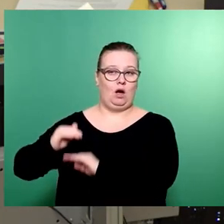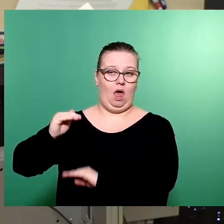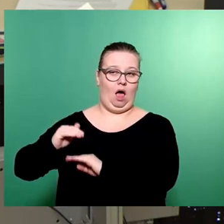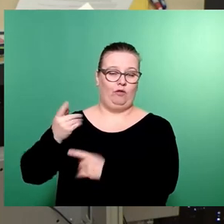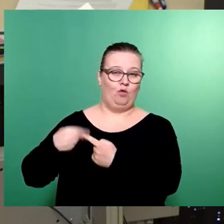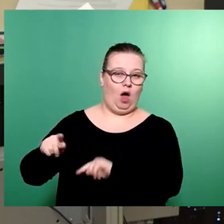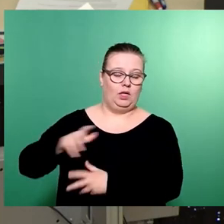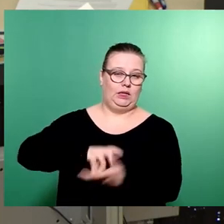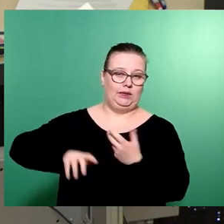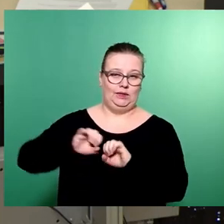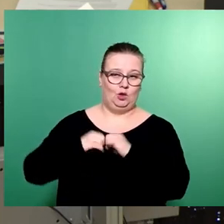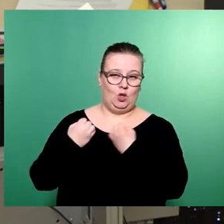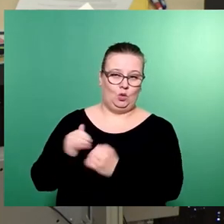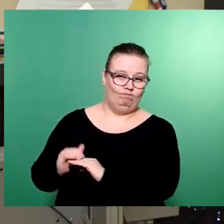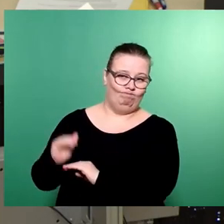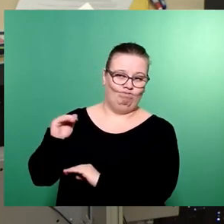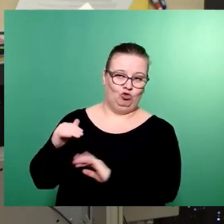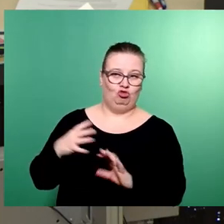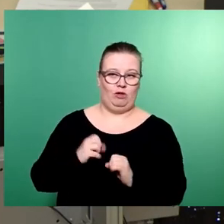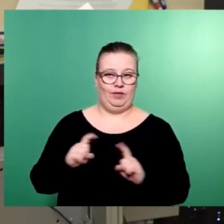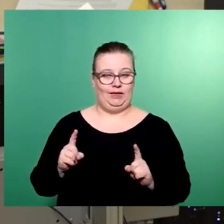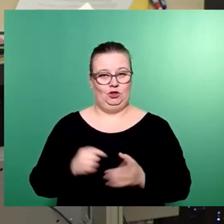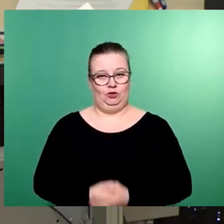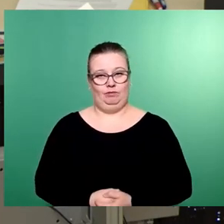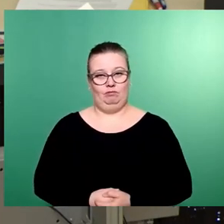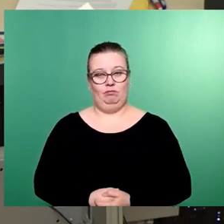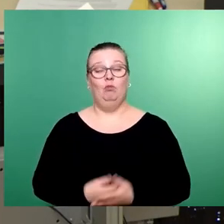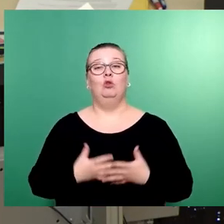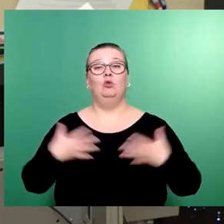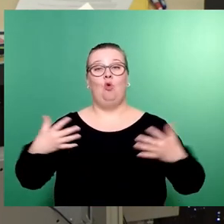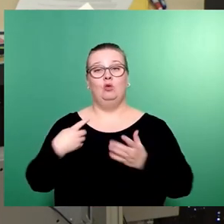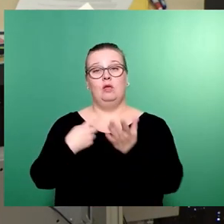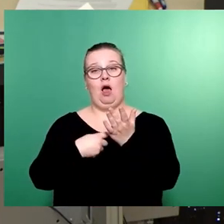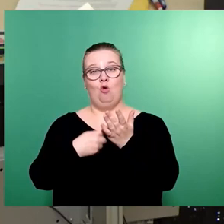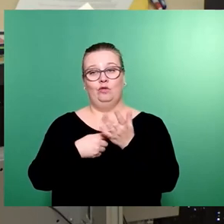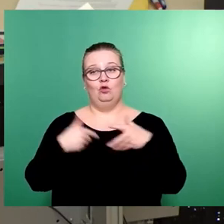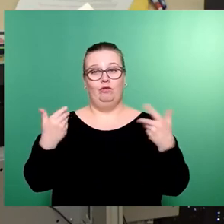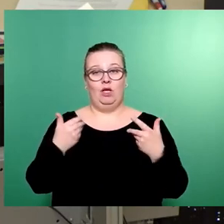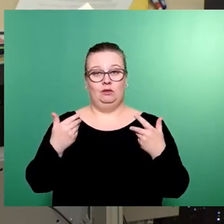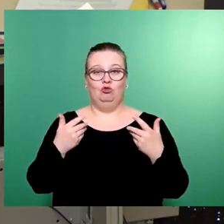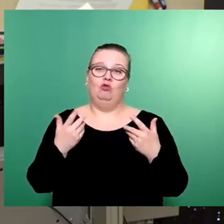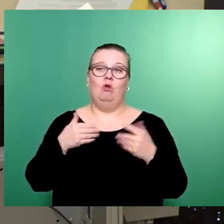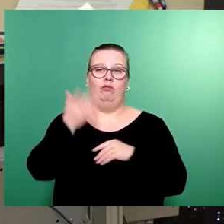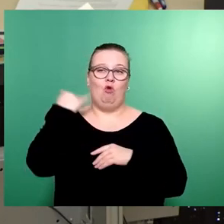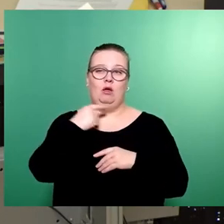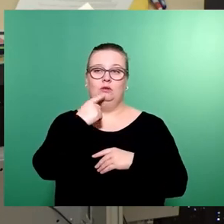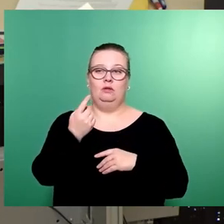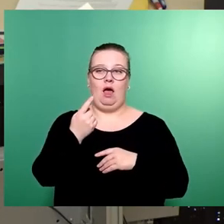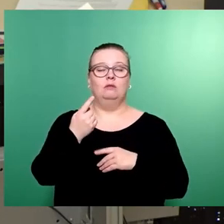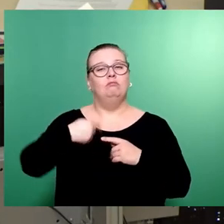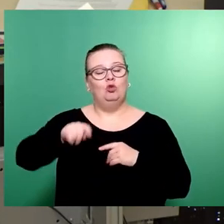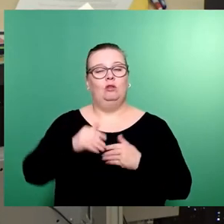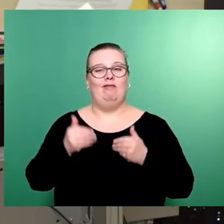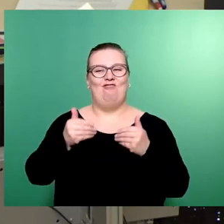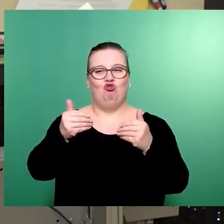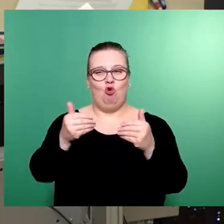Krisenszenarien zu bilden. Große Herausforderungen, es klang heute schon mehrfach an, werden noch verschoben und in